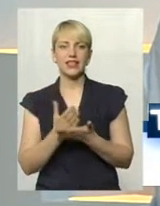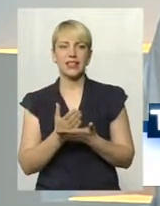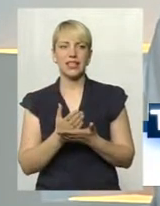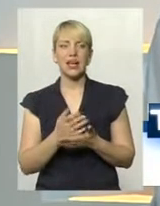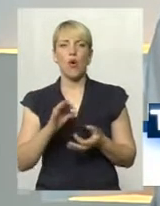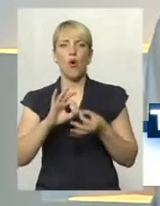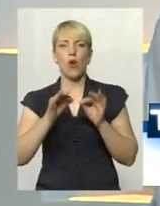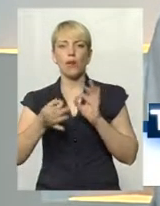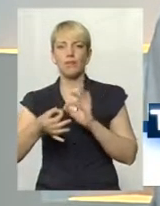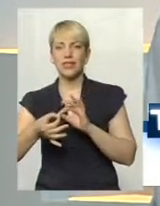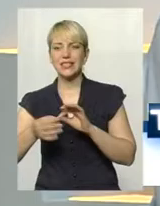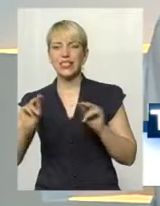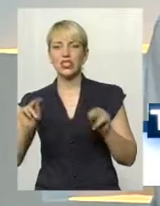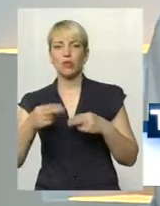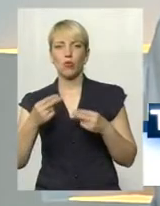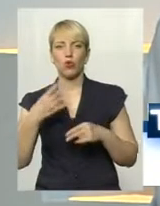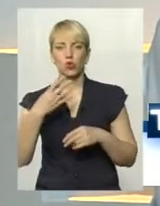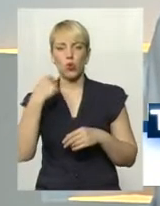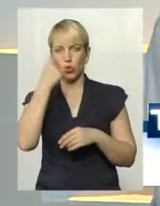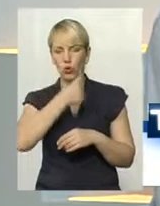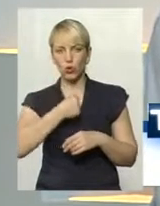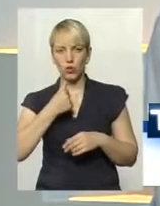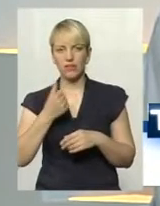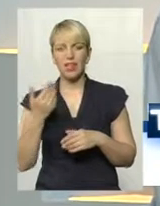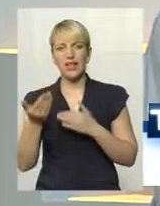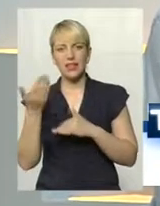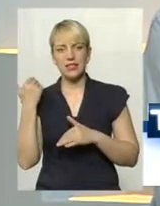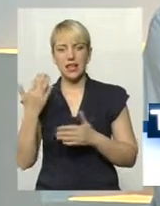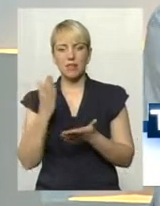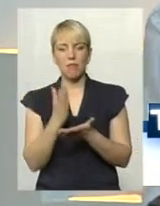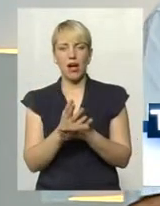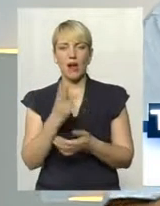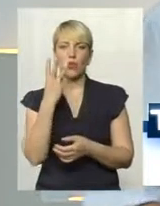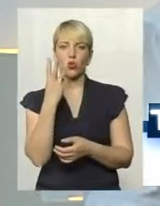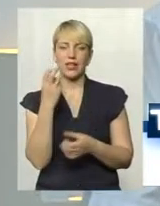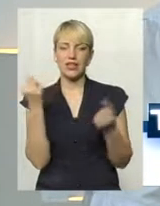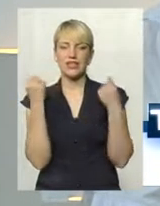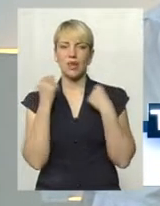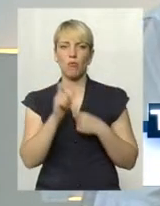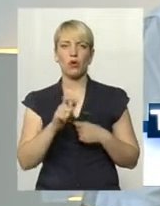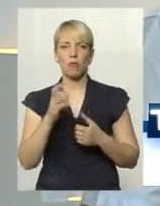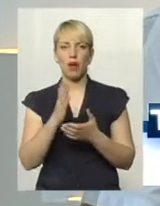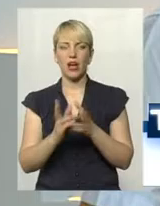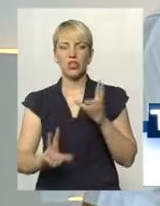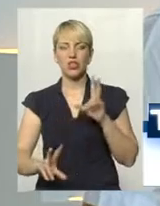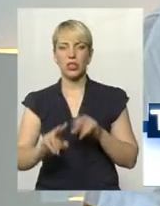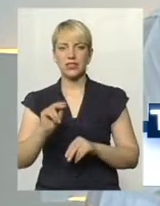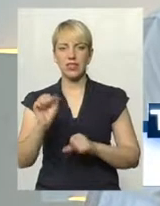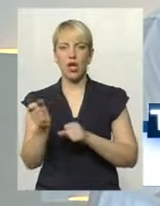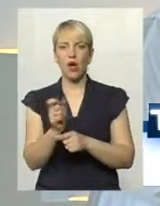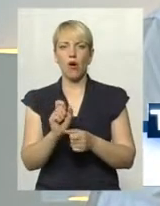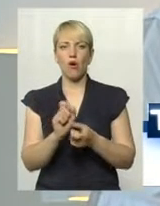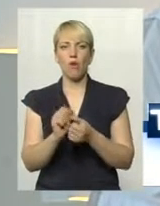років тому назад, ми маємо зараз три спортсмена, які, будемо говорити, мають шанси боротися найвищі місця на